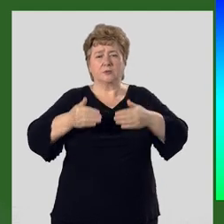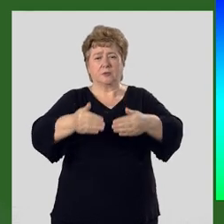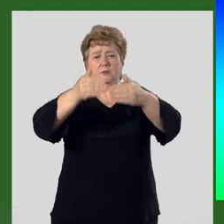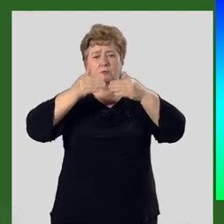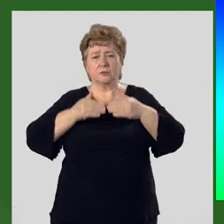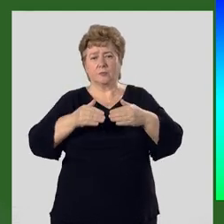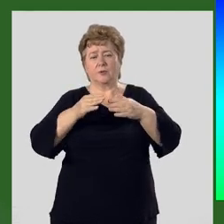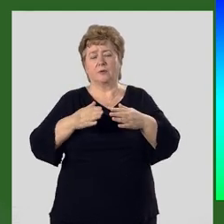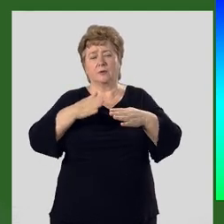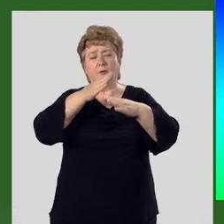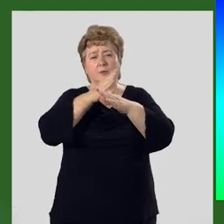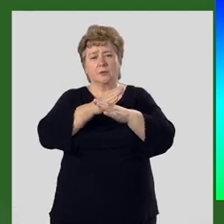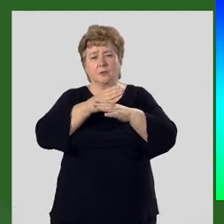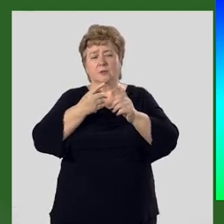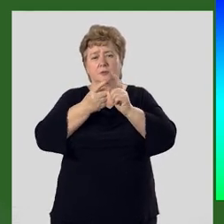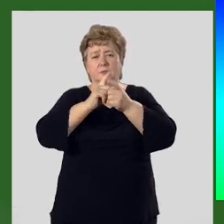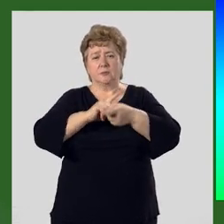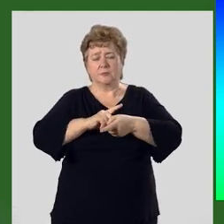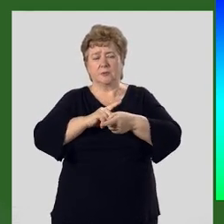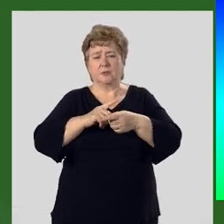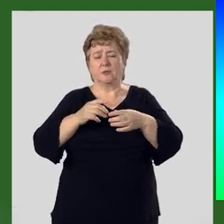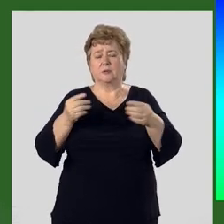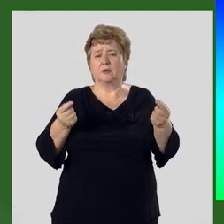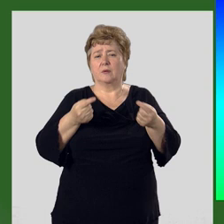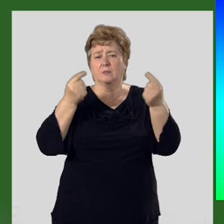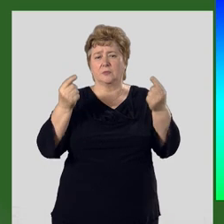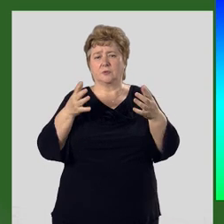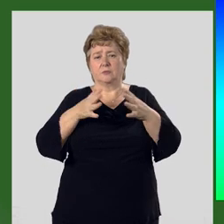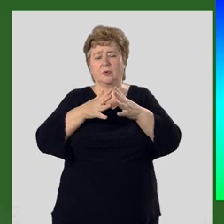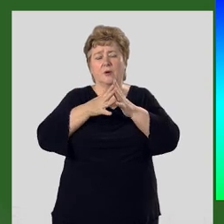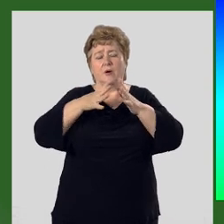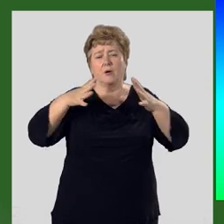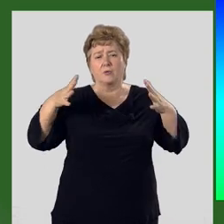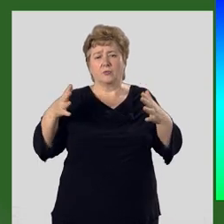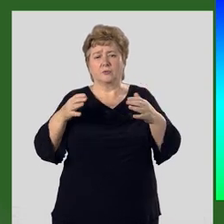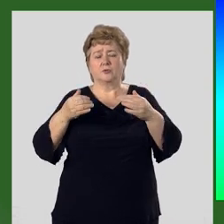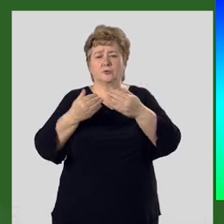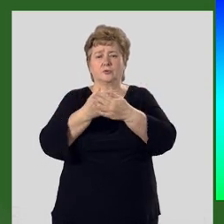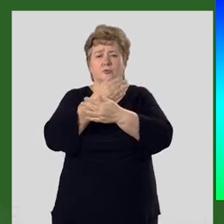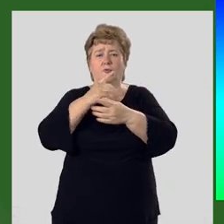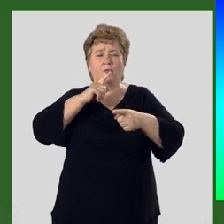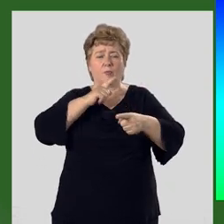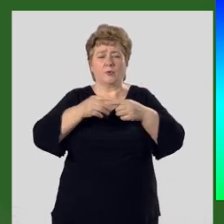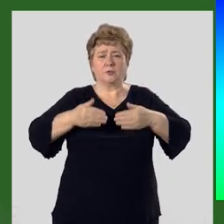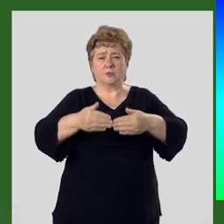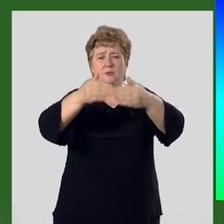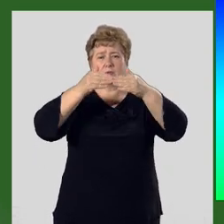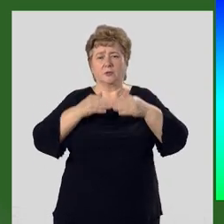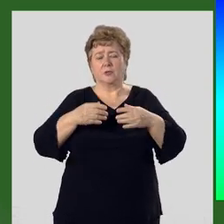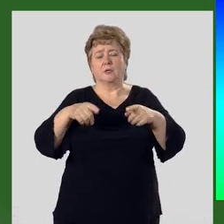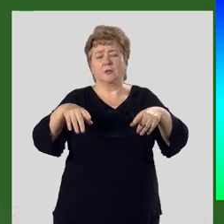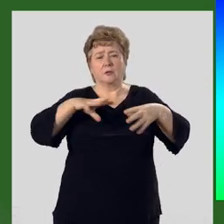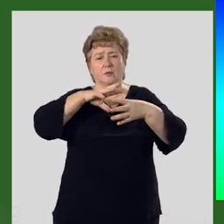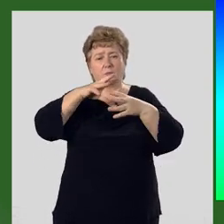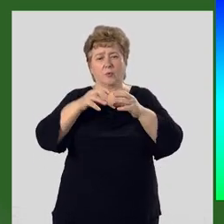отступление, прекращаясь, сменяясь небольшим ростом. Затем вновь быстрое отступление. И